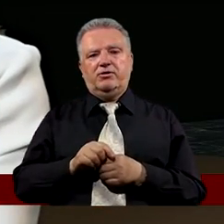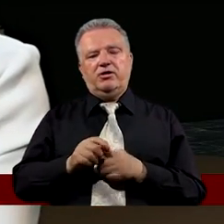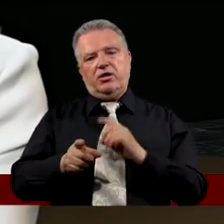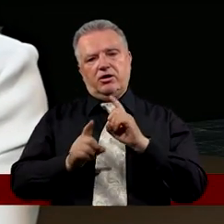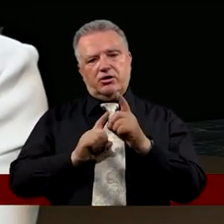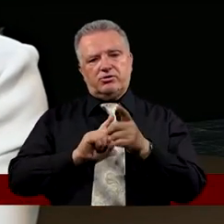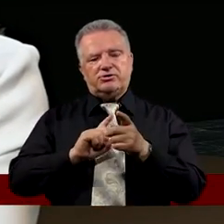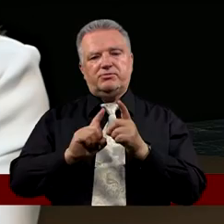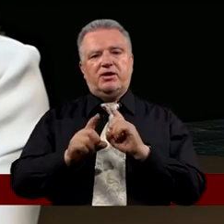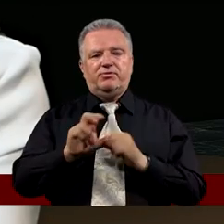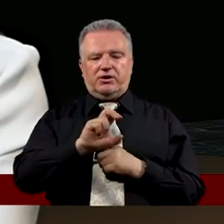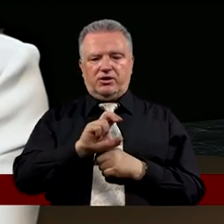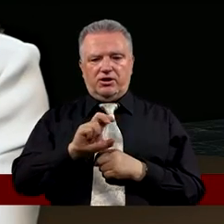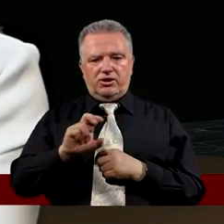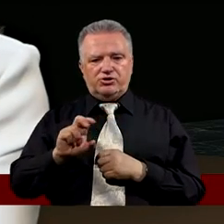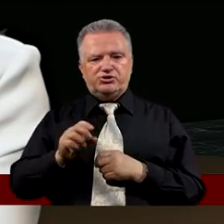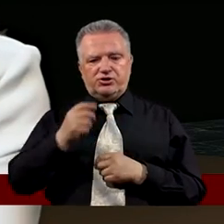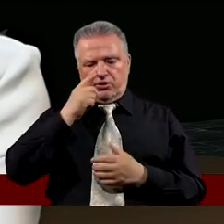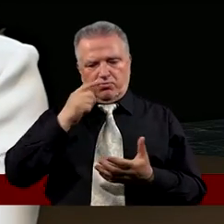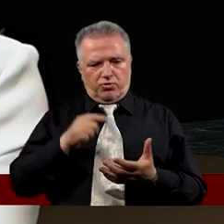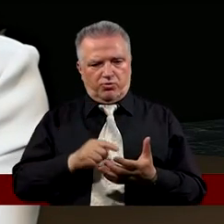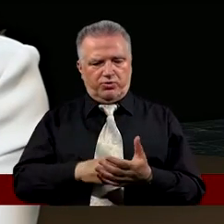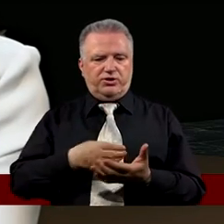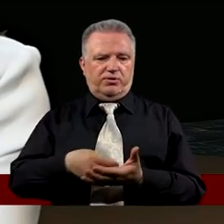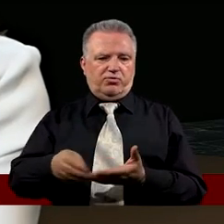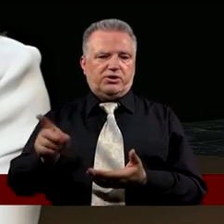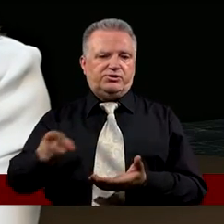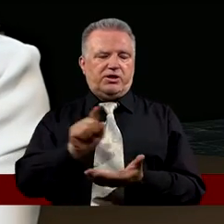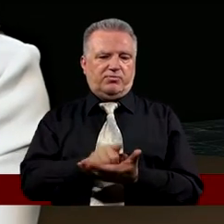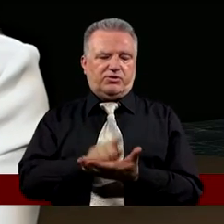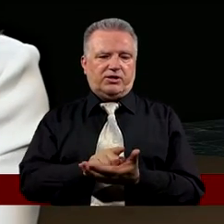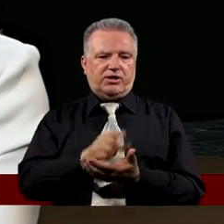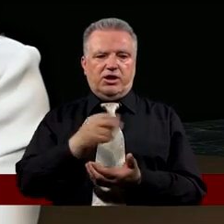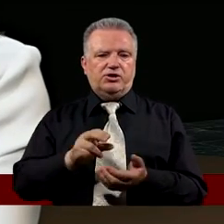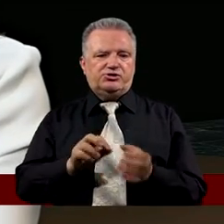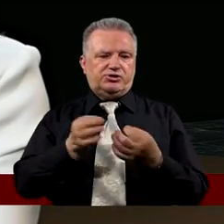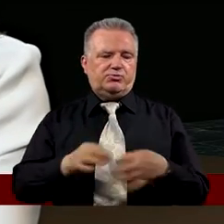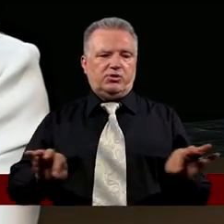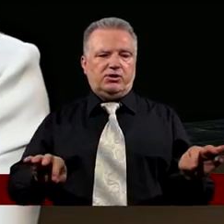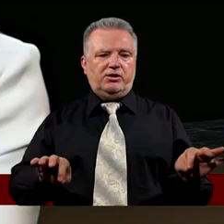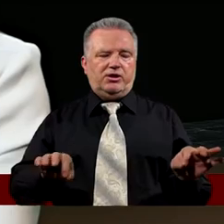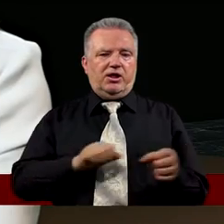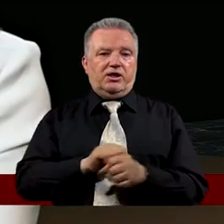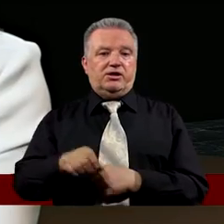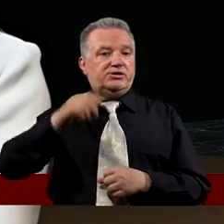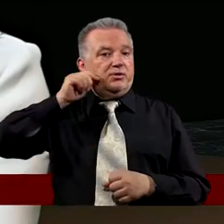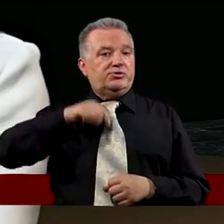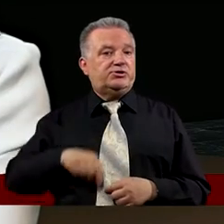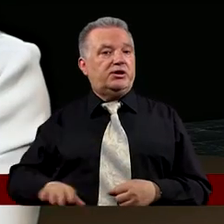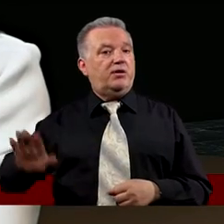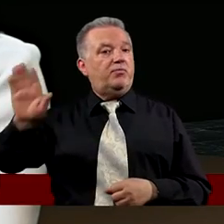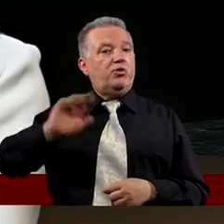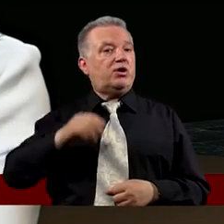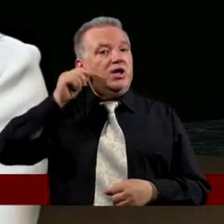Przyprowadza z nim rozmowę Czy rzeczywiście powinni płacić ten podatek Czy są zwolnieni? Jestem synem